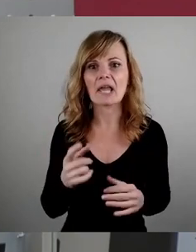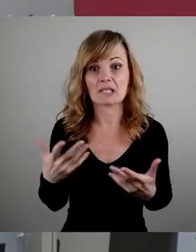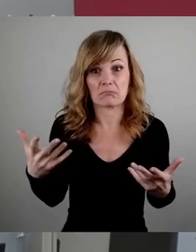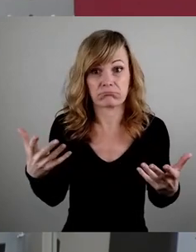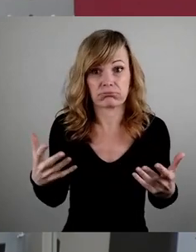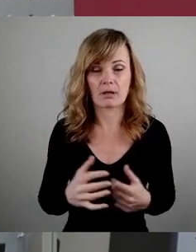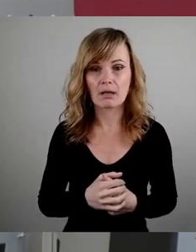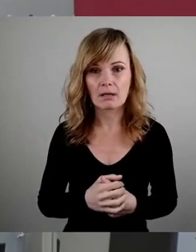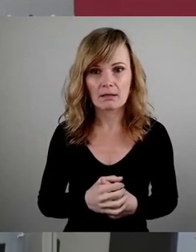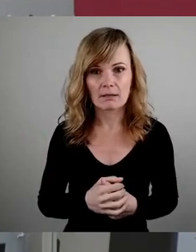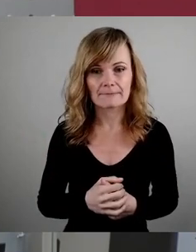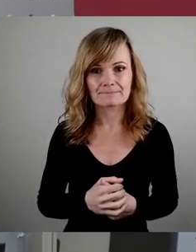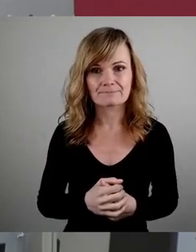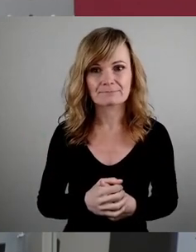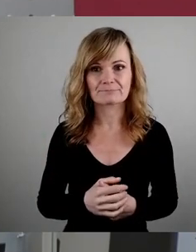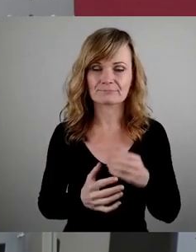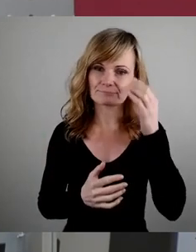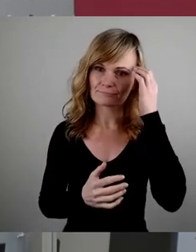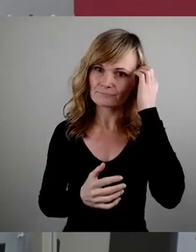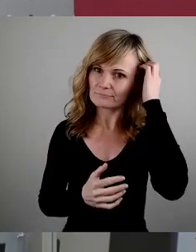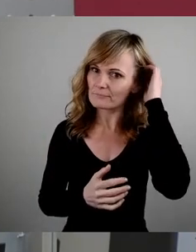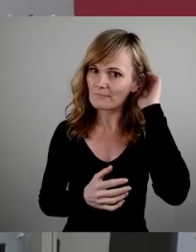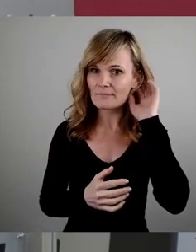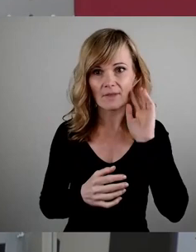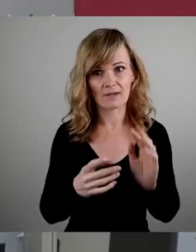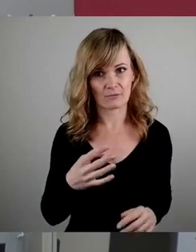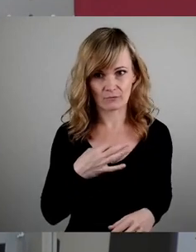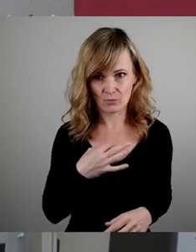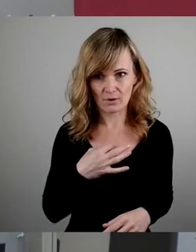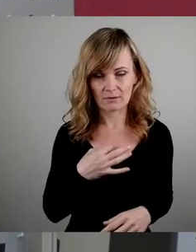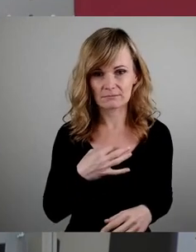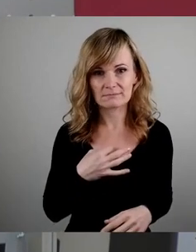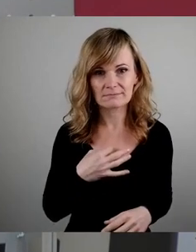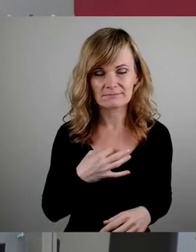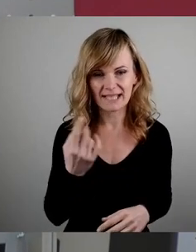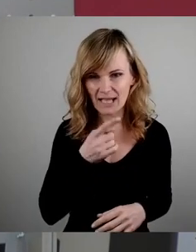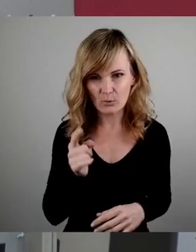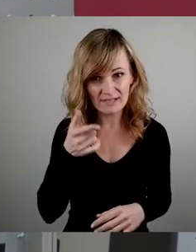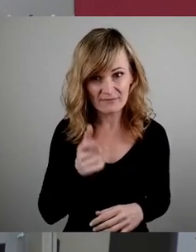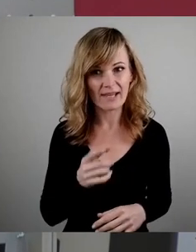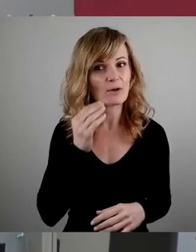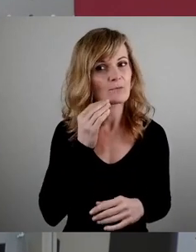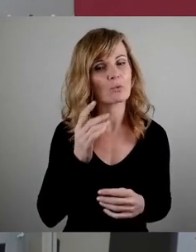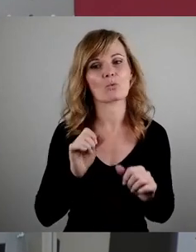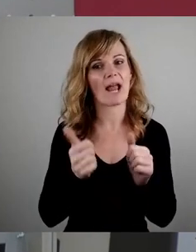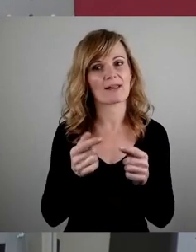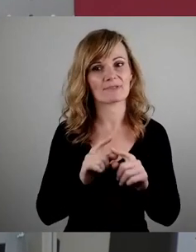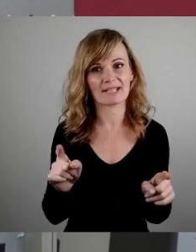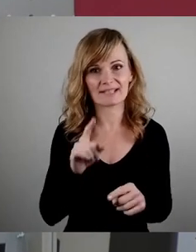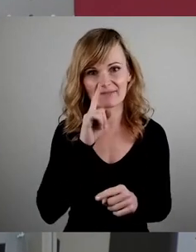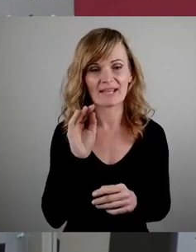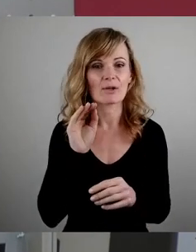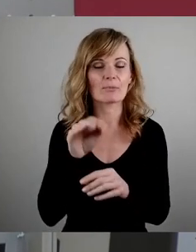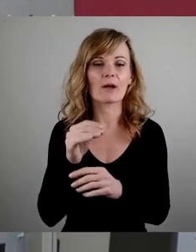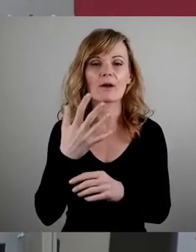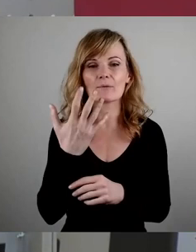Fälle helfen uns doch die 1.200 Wohnungen, die weiter, wenn wir über 15.000 oder 20